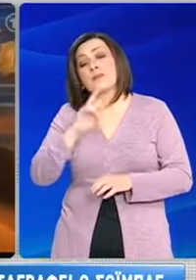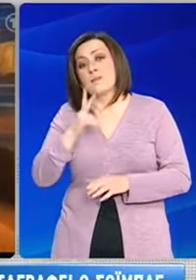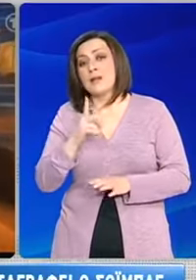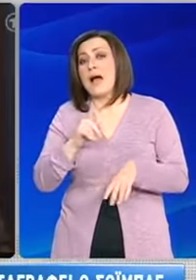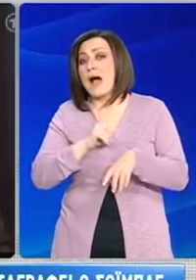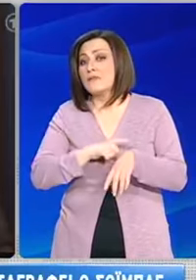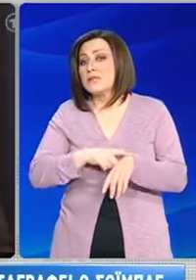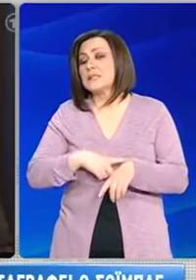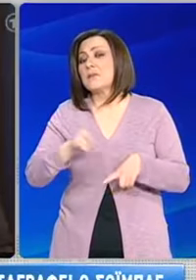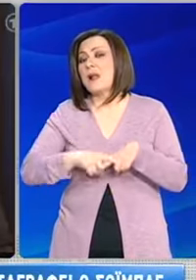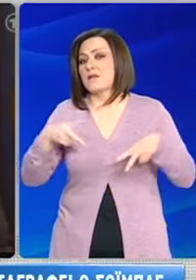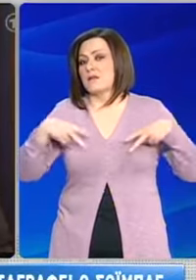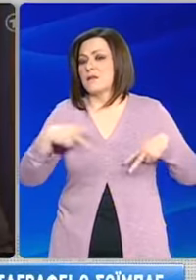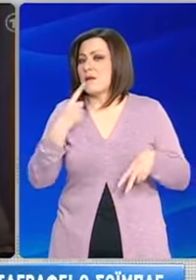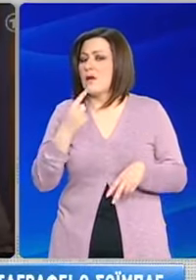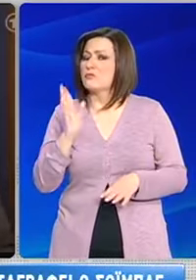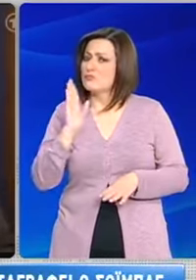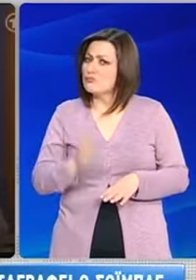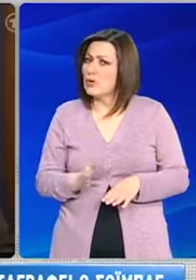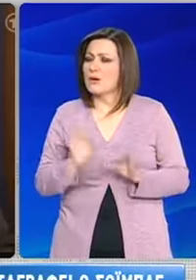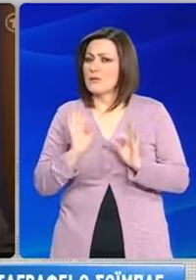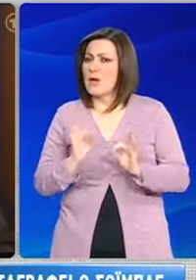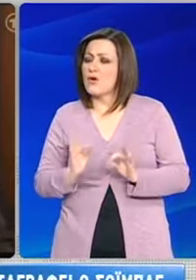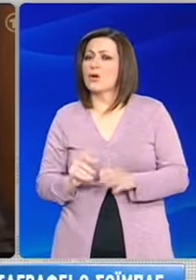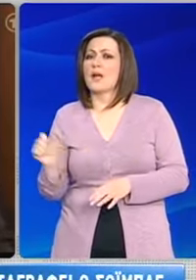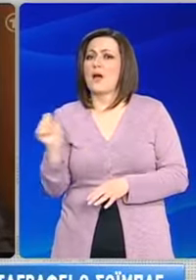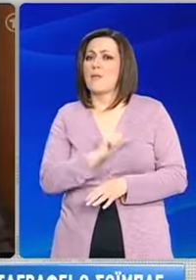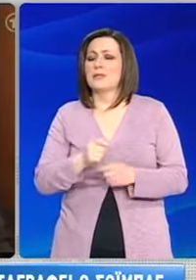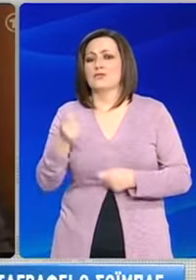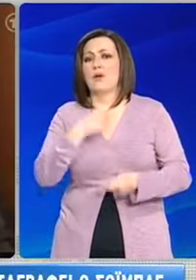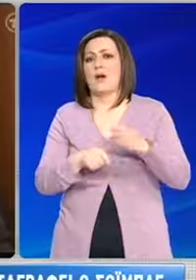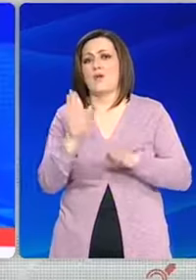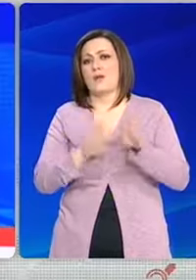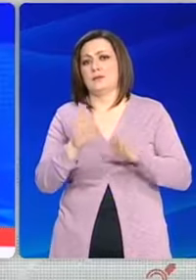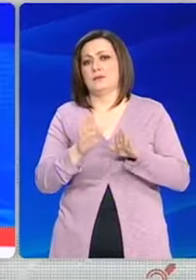παρόν η ελληνική κυβέρνηση λέει ότι μπορεί να διασφαλίσει πρόσβαση στις αγορές.